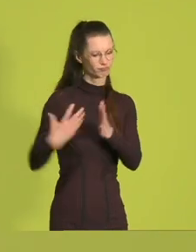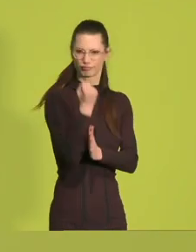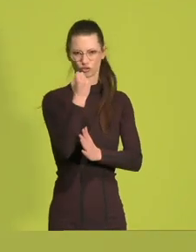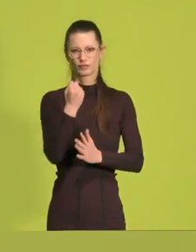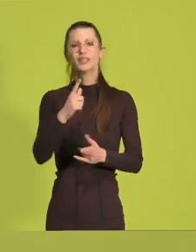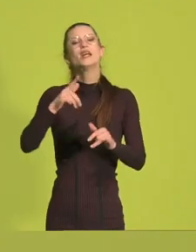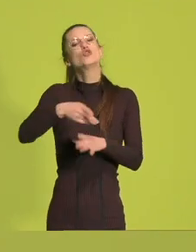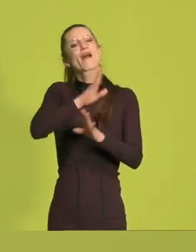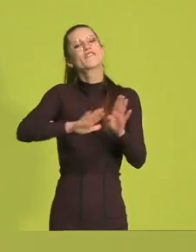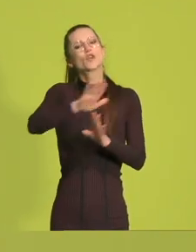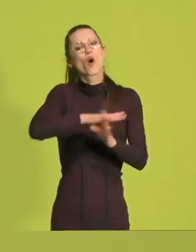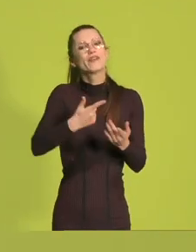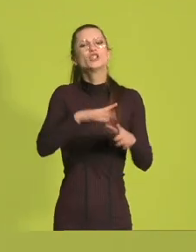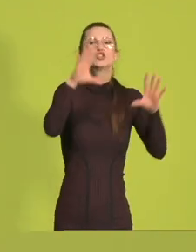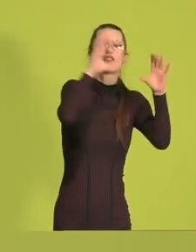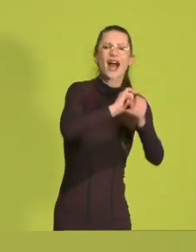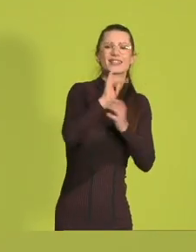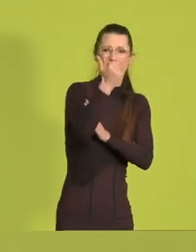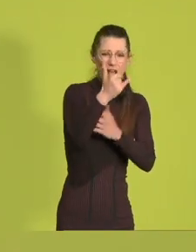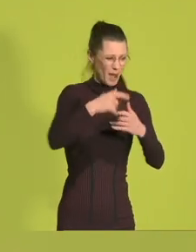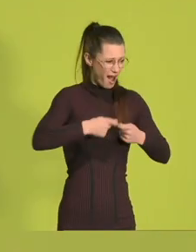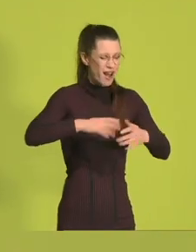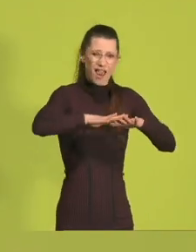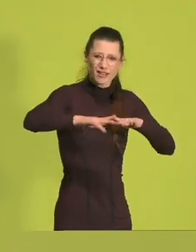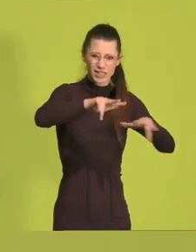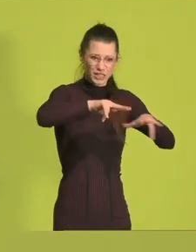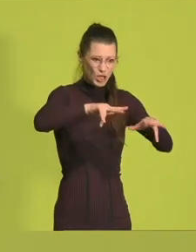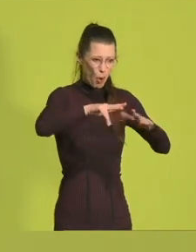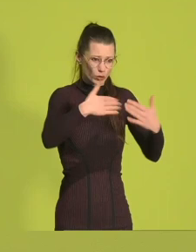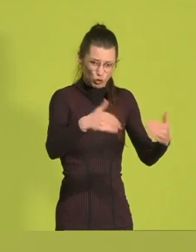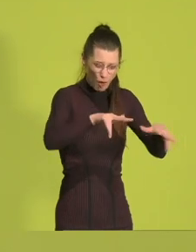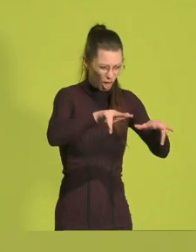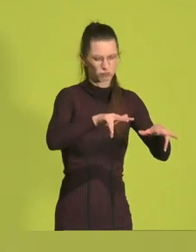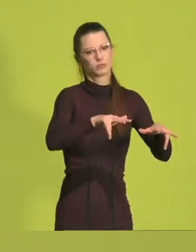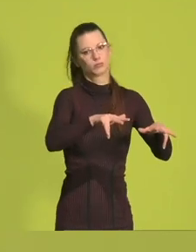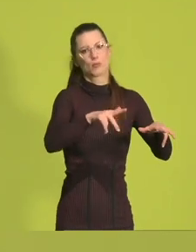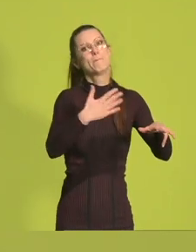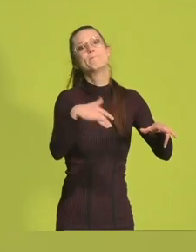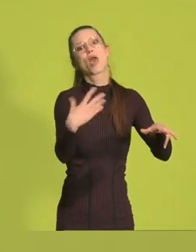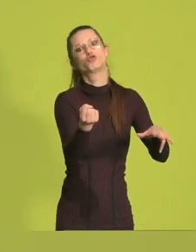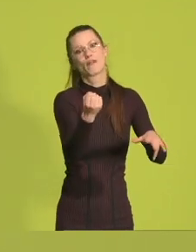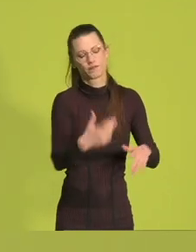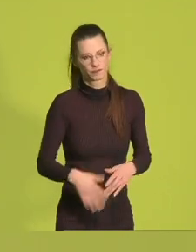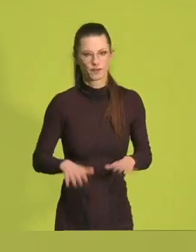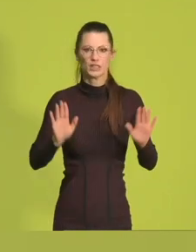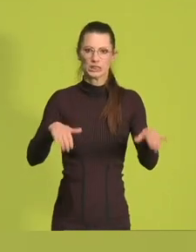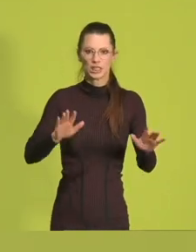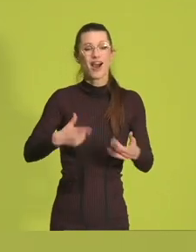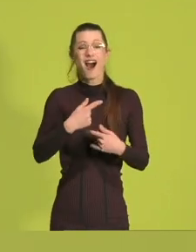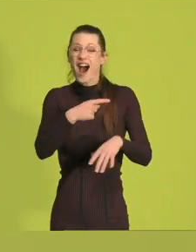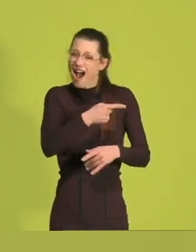so viel mehr, als die schwarz-gelbe Landesregierung es gerade zulässt. Unser Land und seine Menschen bringen doch alles mit,